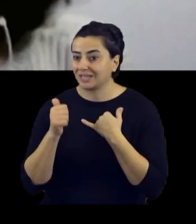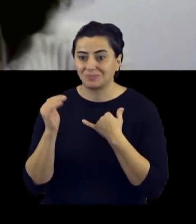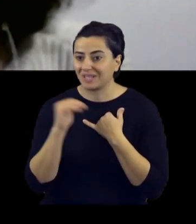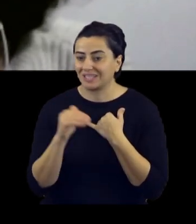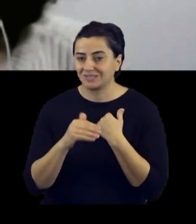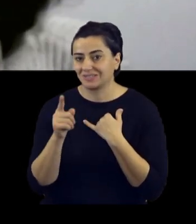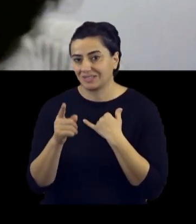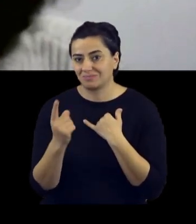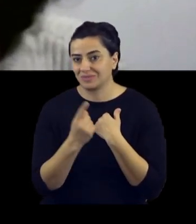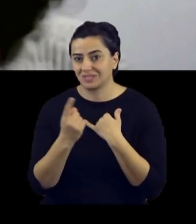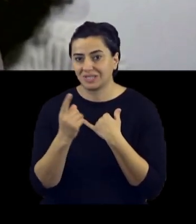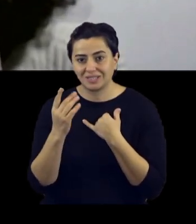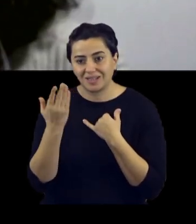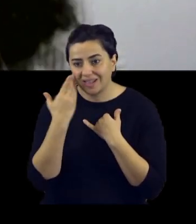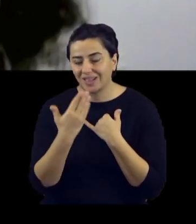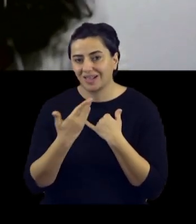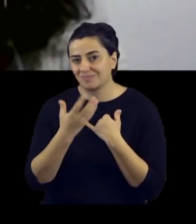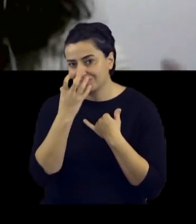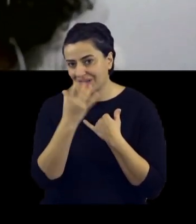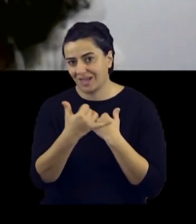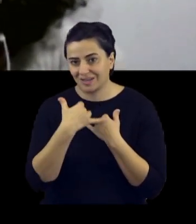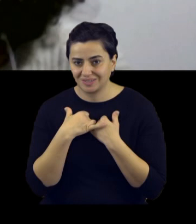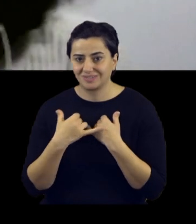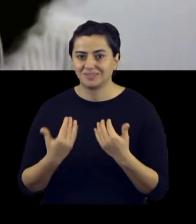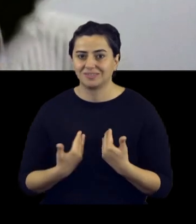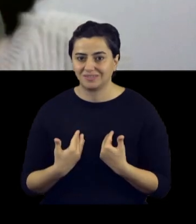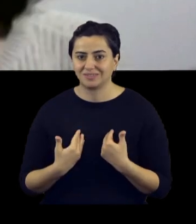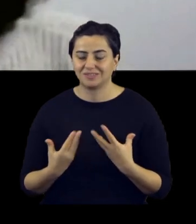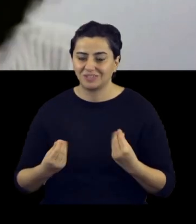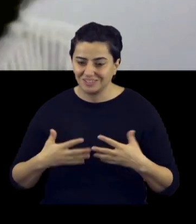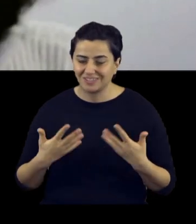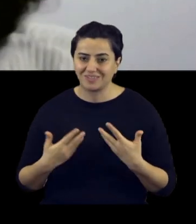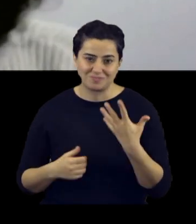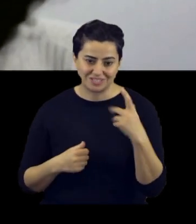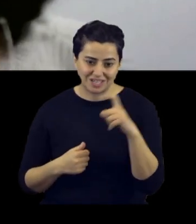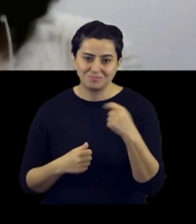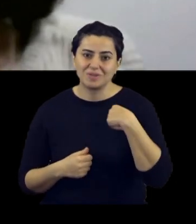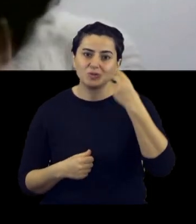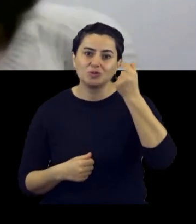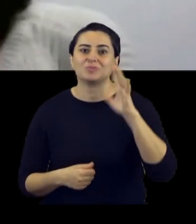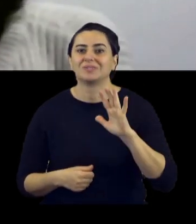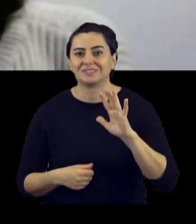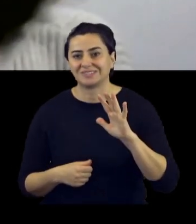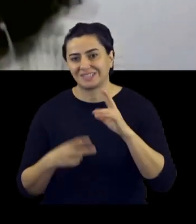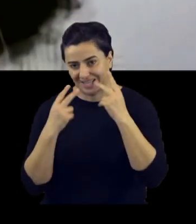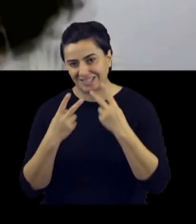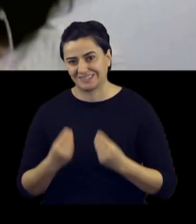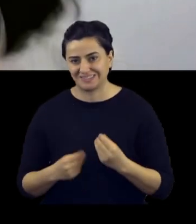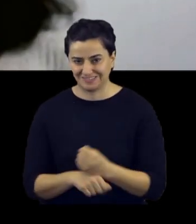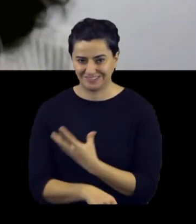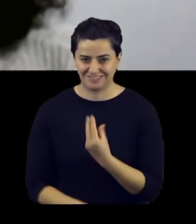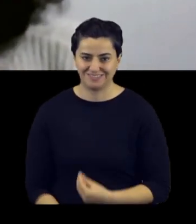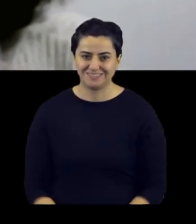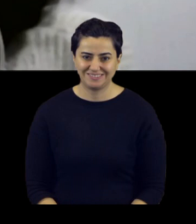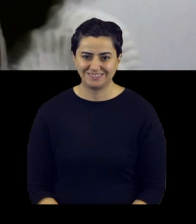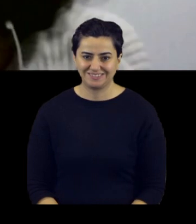böyle ne zaman geleceksin ben senden bir şeyler dinlemek istiyorum diye aradı. O kadar mutlu oldum ki 5 ay beni unutmamış. Ağlayasını geliyor